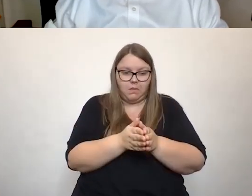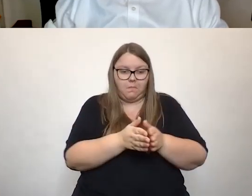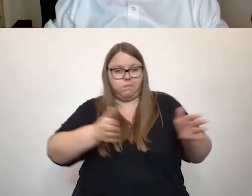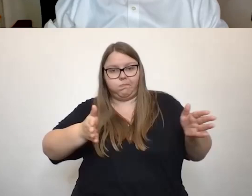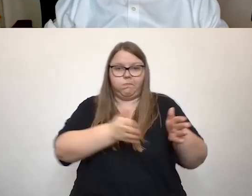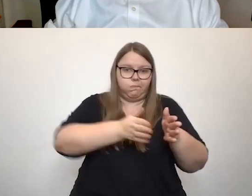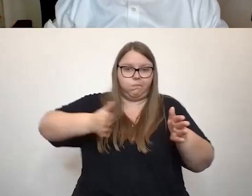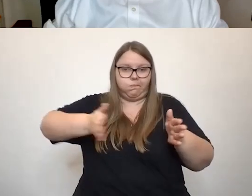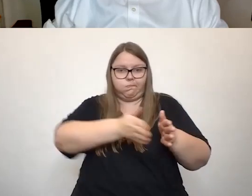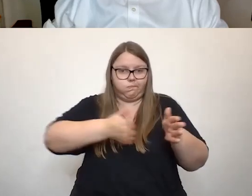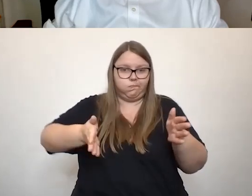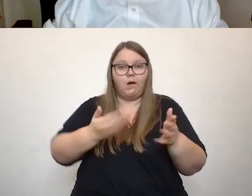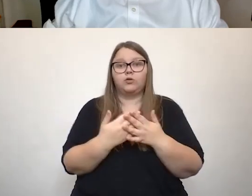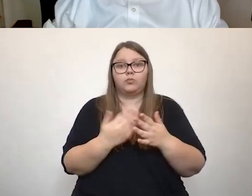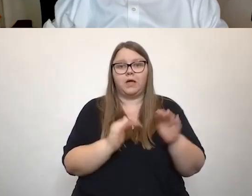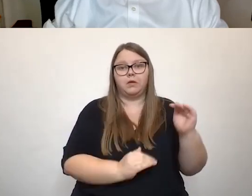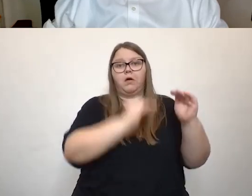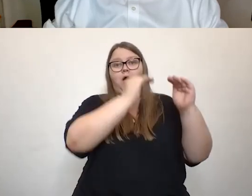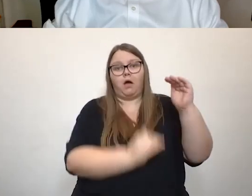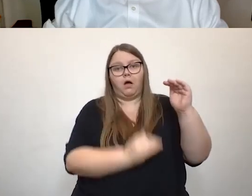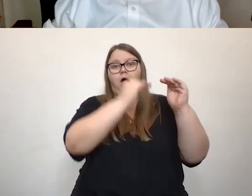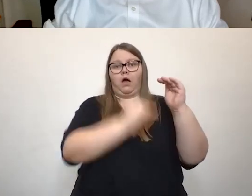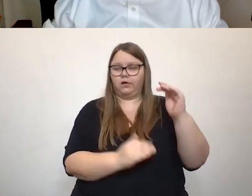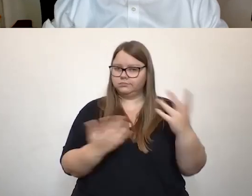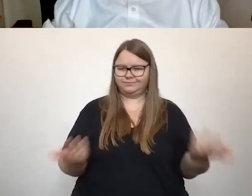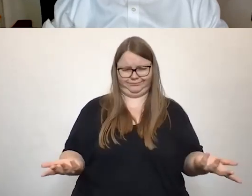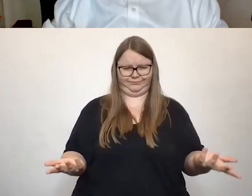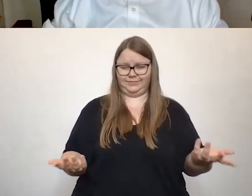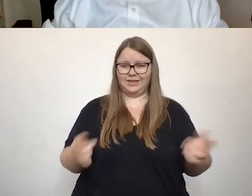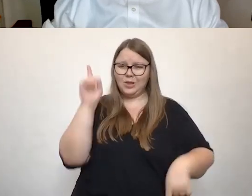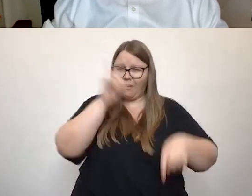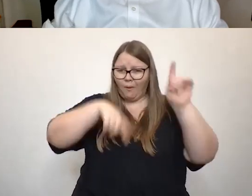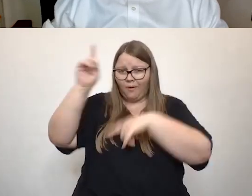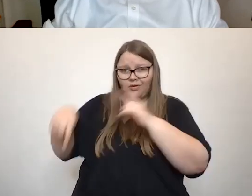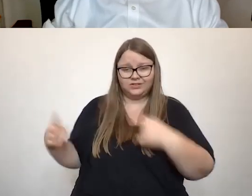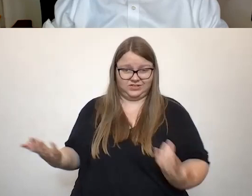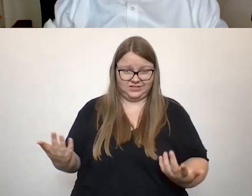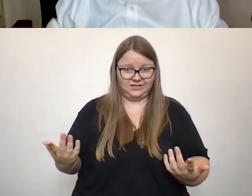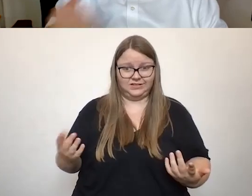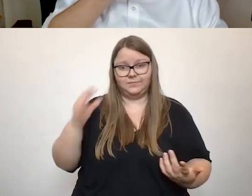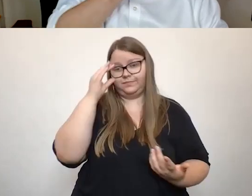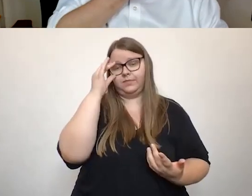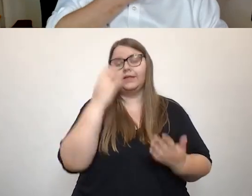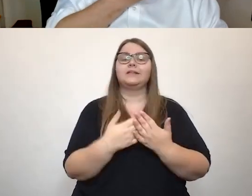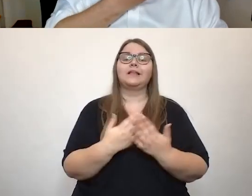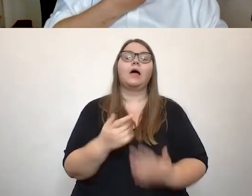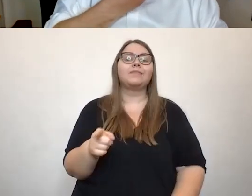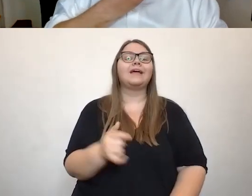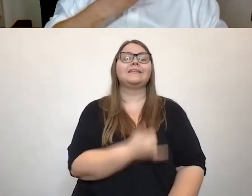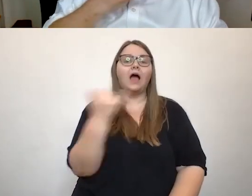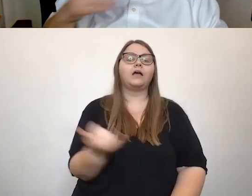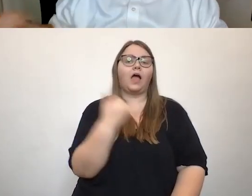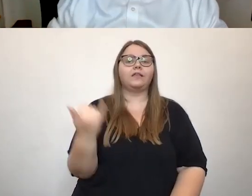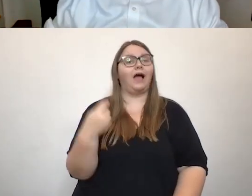unterschiedlichste Bahnsteighöhen in Deutschland und unterschiedliche Zughöhen. Also das ist auch wieder das beste Beispiel, dass da halt jahrelang leider